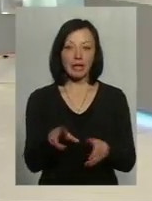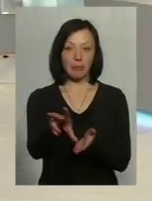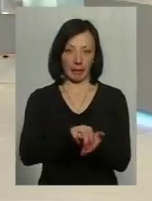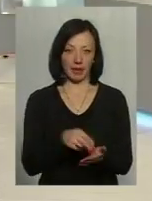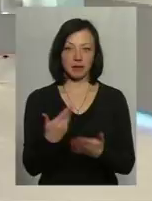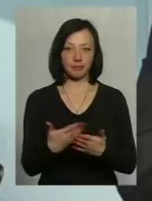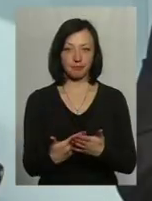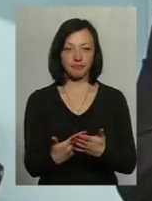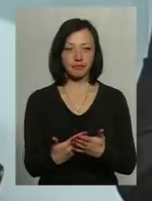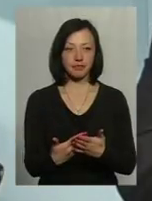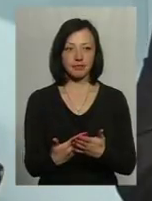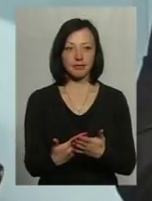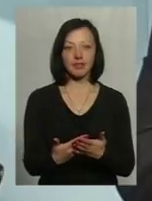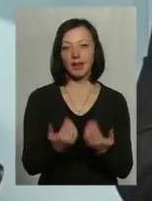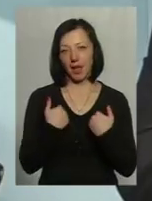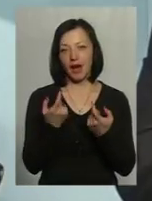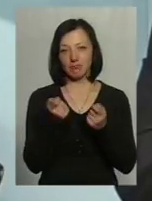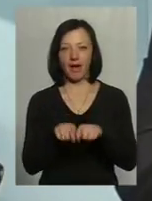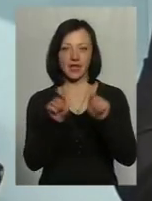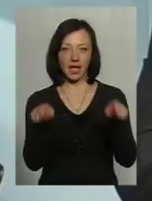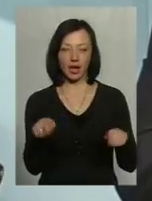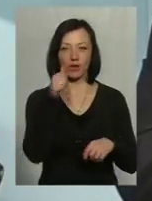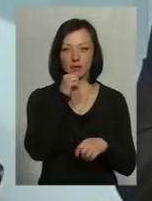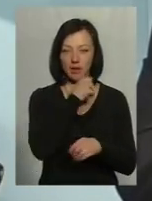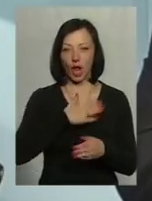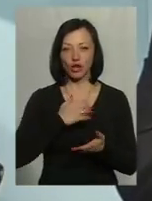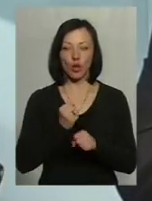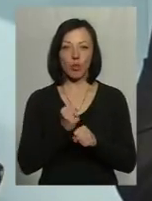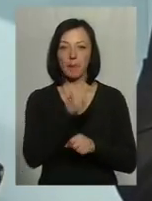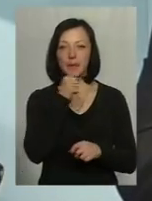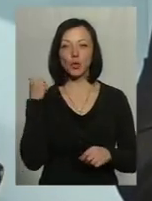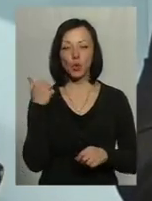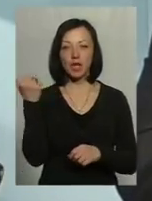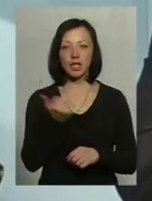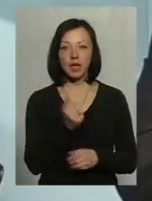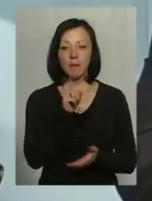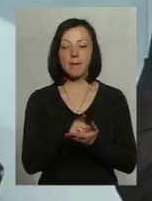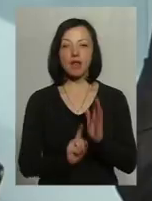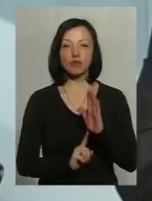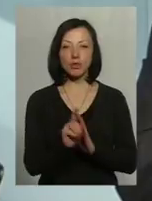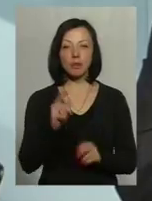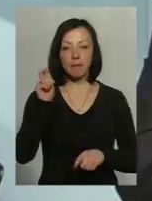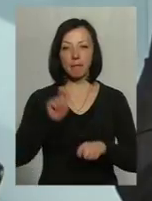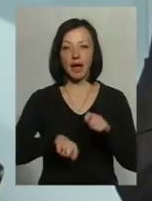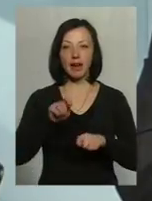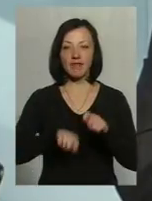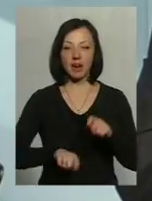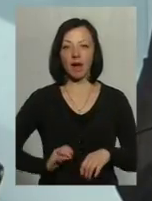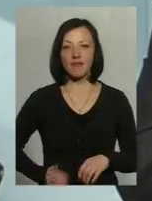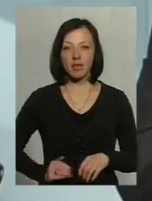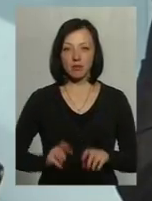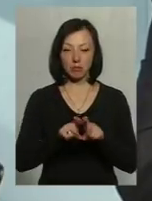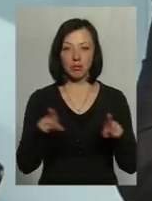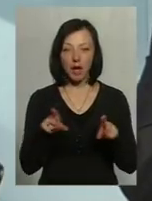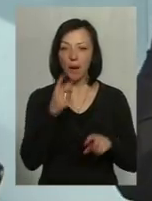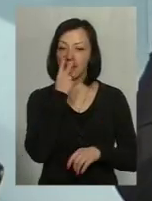Трошки відкрию таку. Вона не таємниця, але в принципі це наша робота. Минулої неділі мала розпочатися перевірка юридичної особи, де